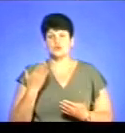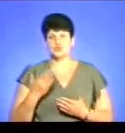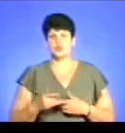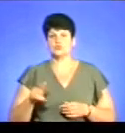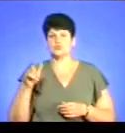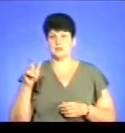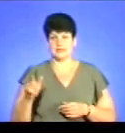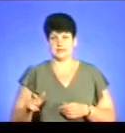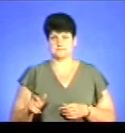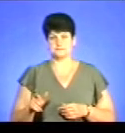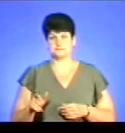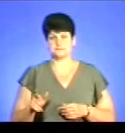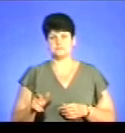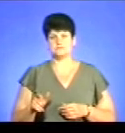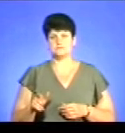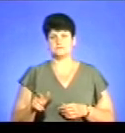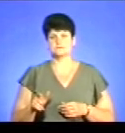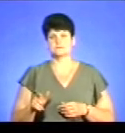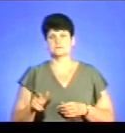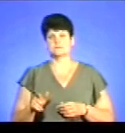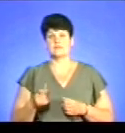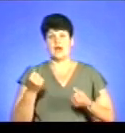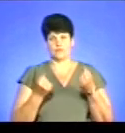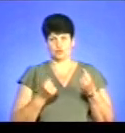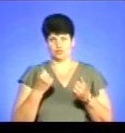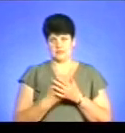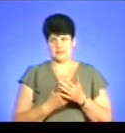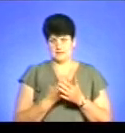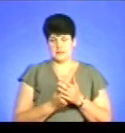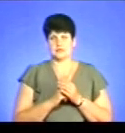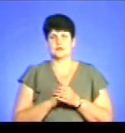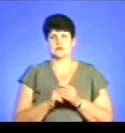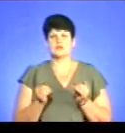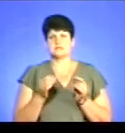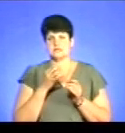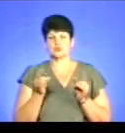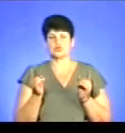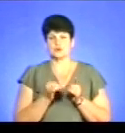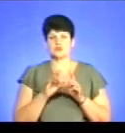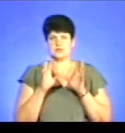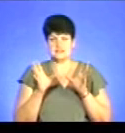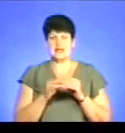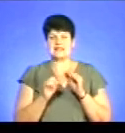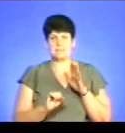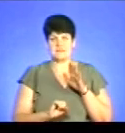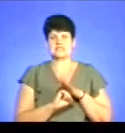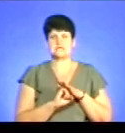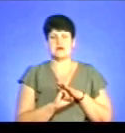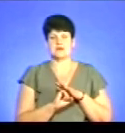має автомобіль, наприклад, тобто, скажу коротко, якщо на загальних підставах